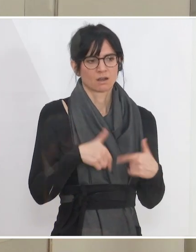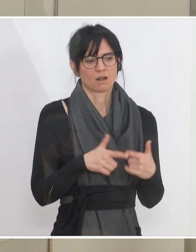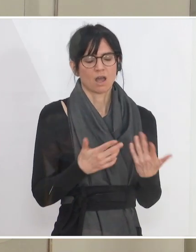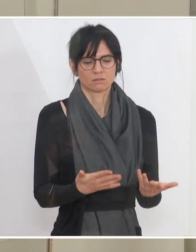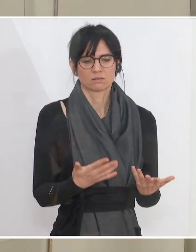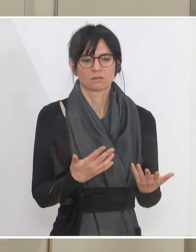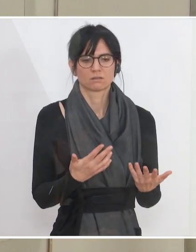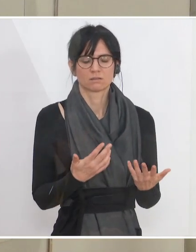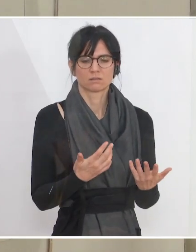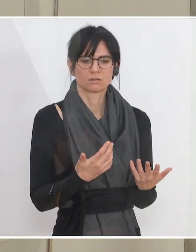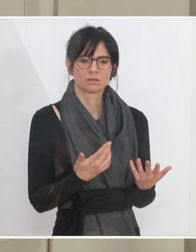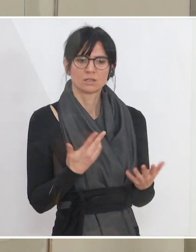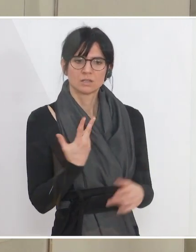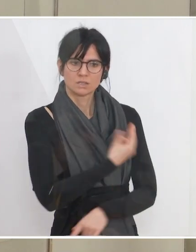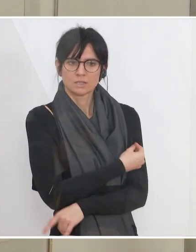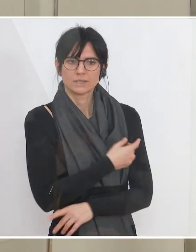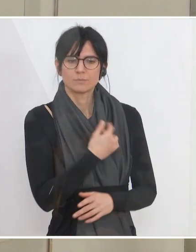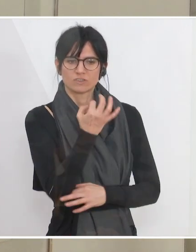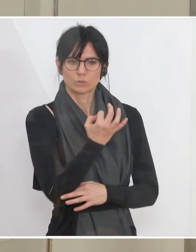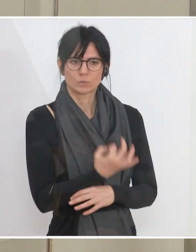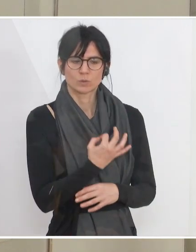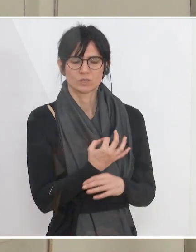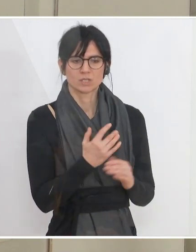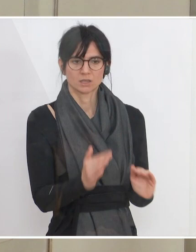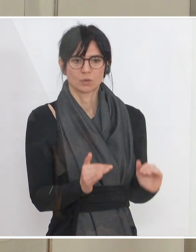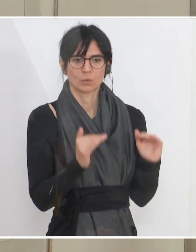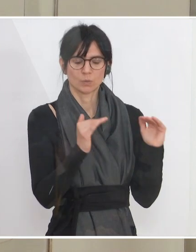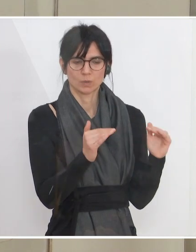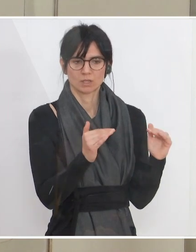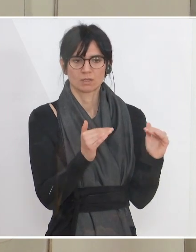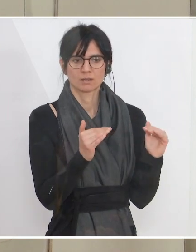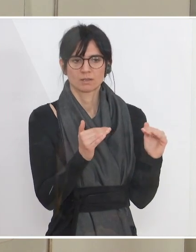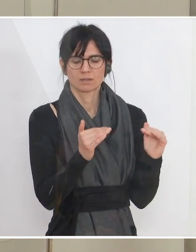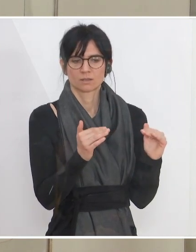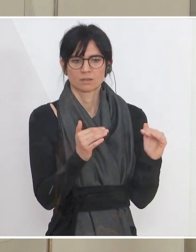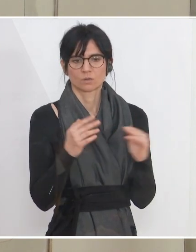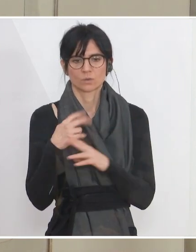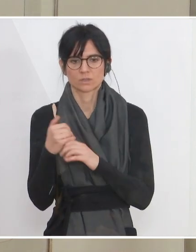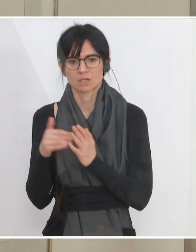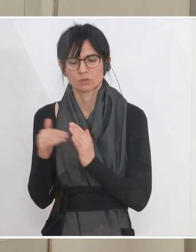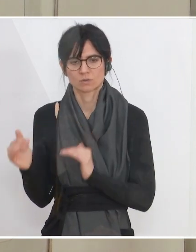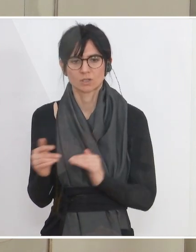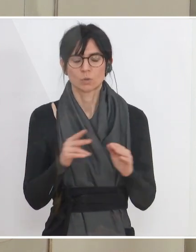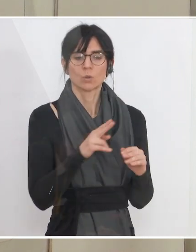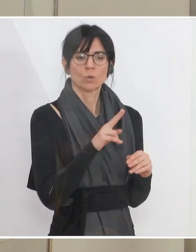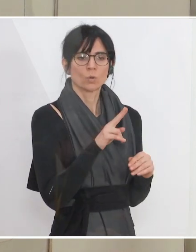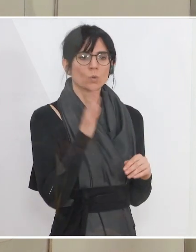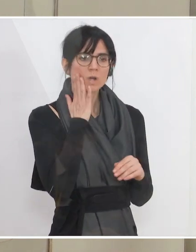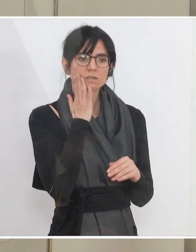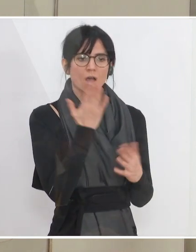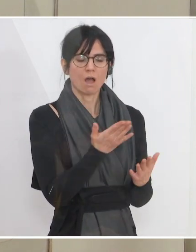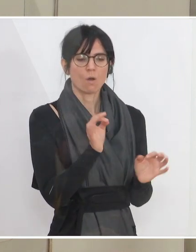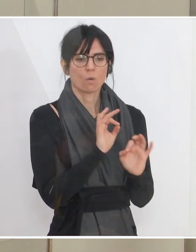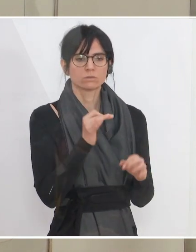wo die Impfrate höher ist, als das bei uns noch der Fall ist, USA zum Beispiel oder Israel,